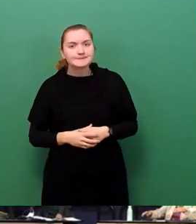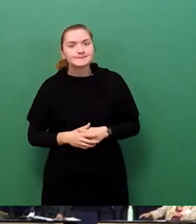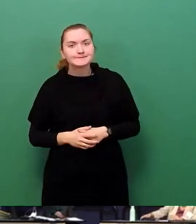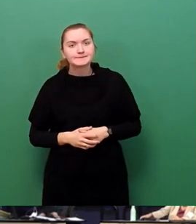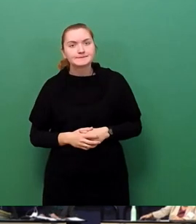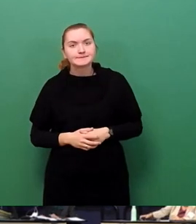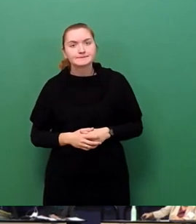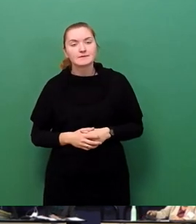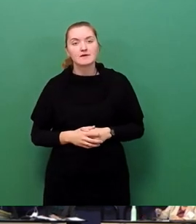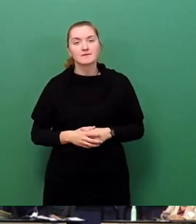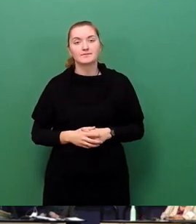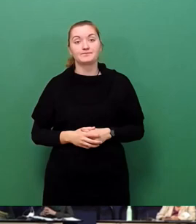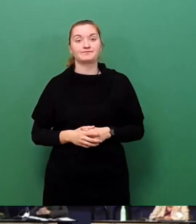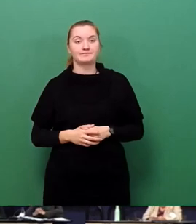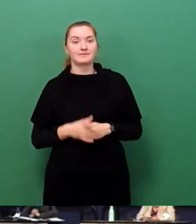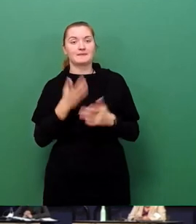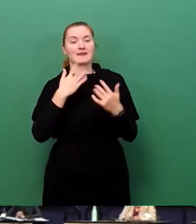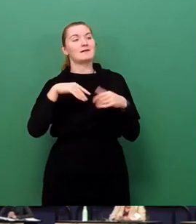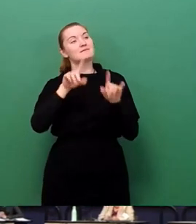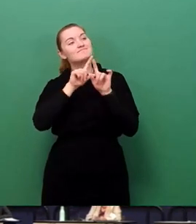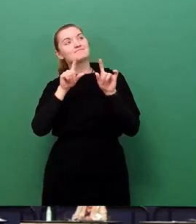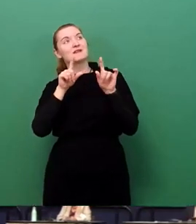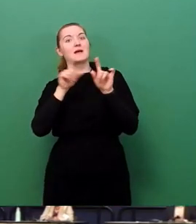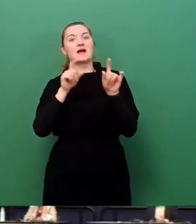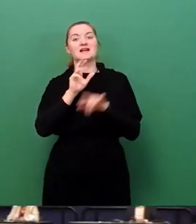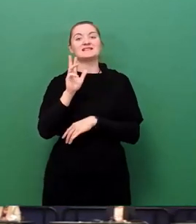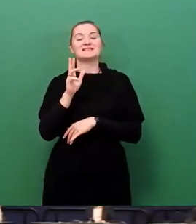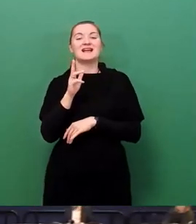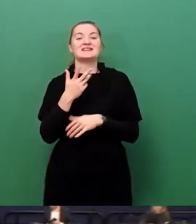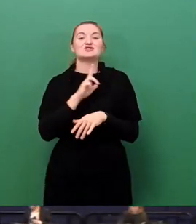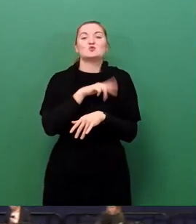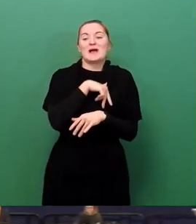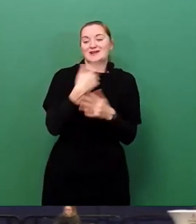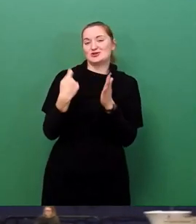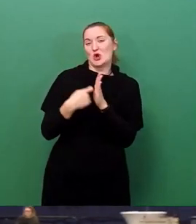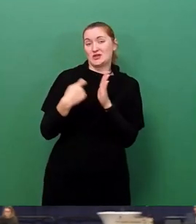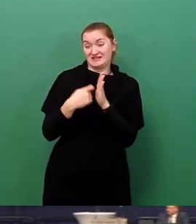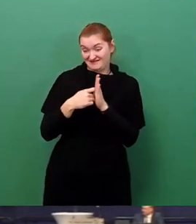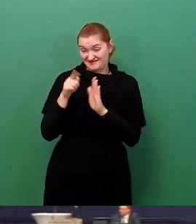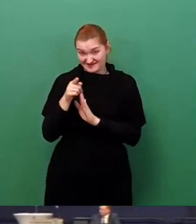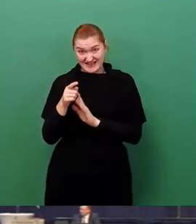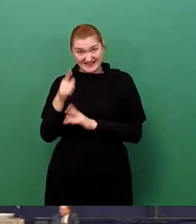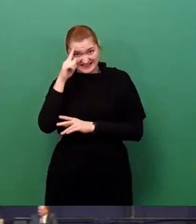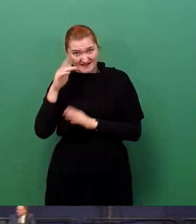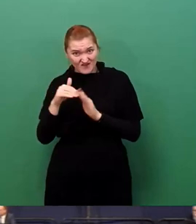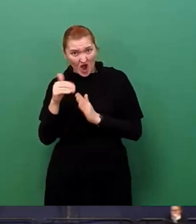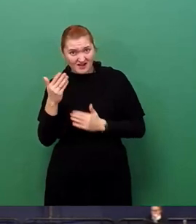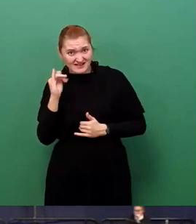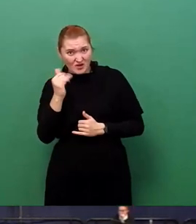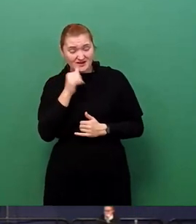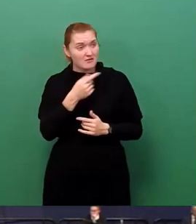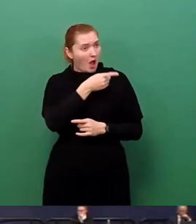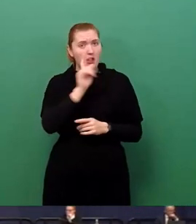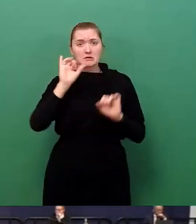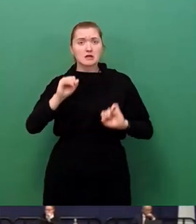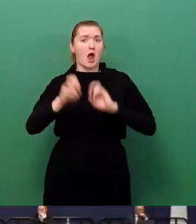Es geht um die Frage der Sozialisierung der Kosten und jeder hat die Möglichkeit, davon Gebrauch zu machen, das, was ihm